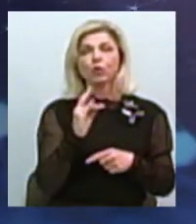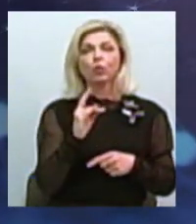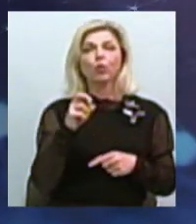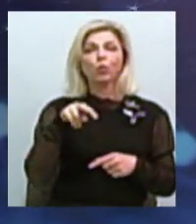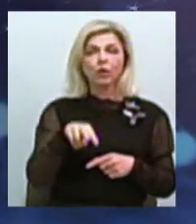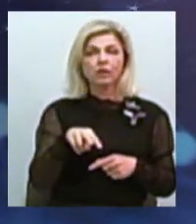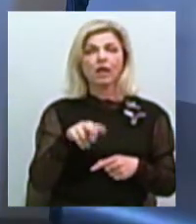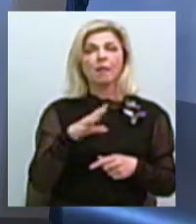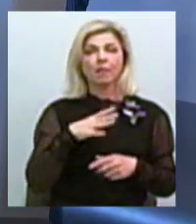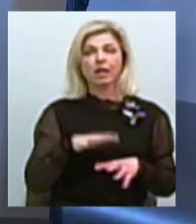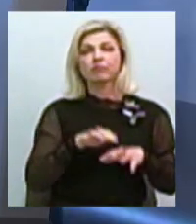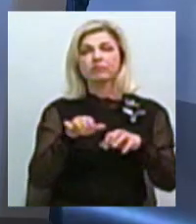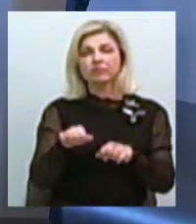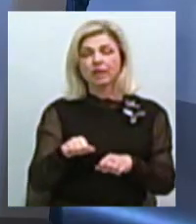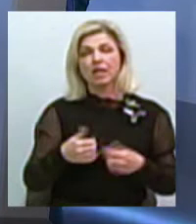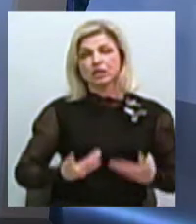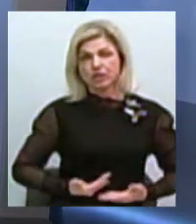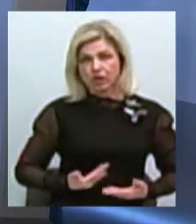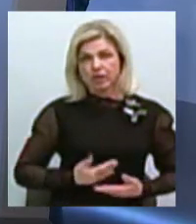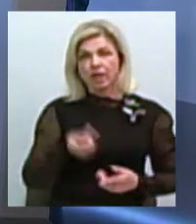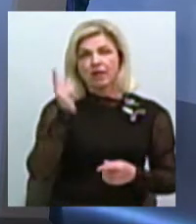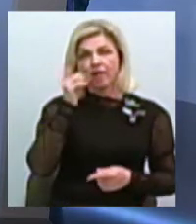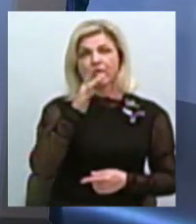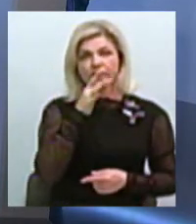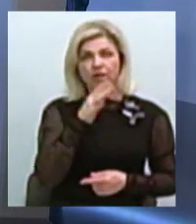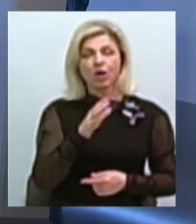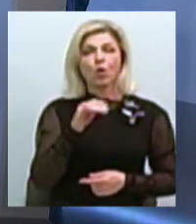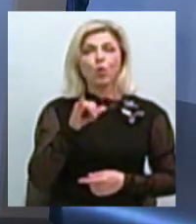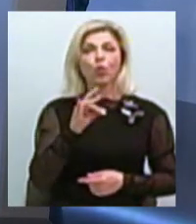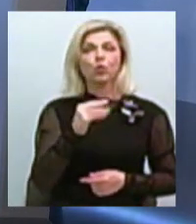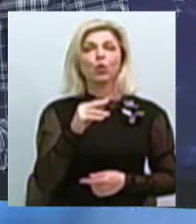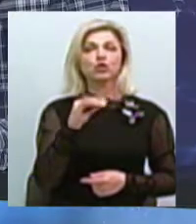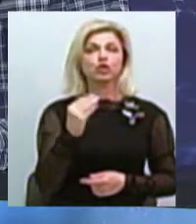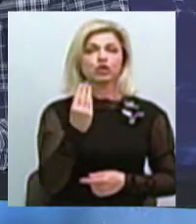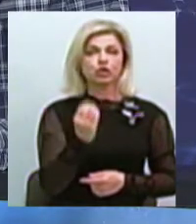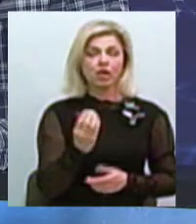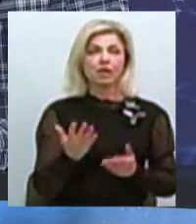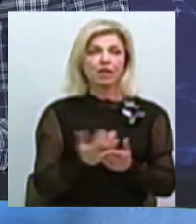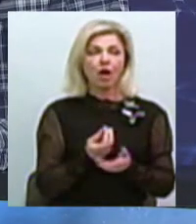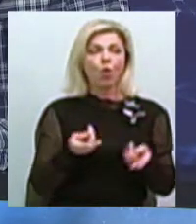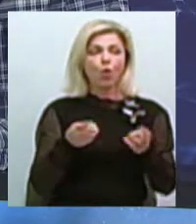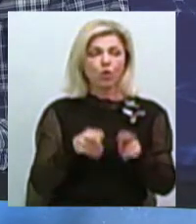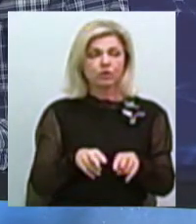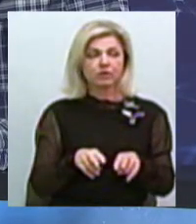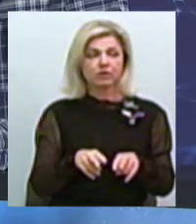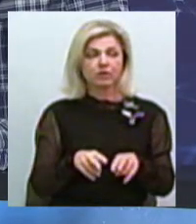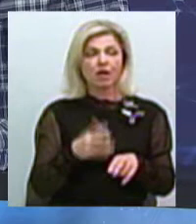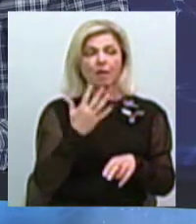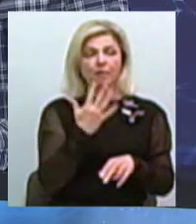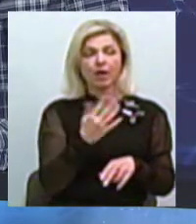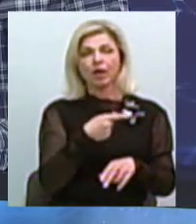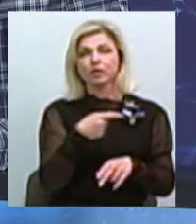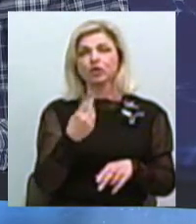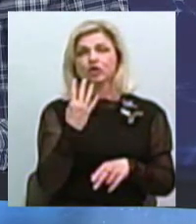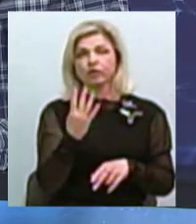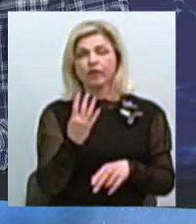лиманом була заселена з давніх часів. Так, поблизу обсерваторії та в урочищі Спаському виявлено залишки поселені Похи Неоліто, 5-4 тисячоліття до н